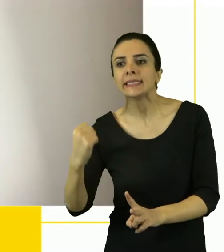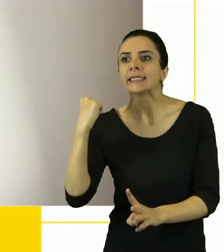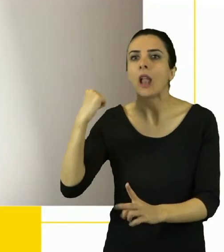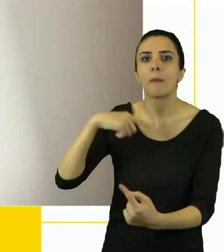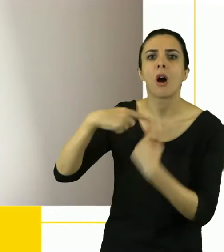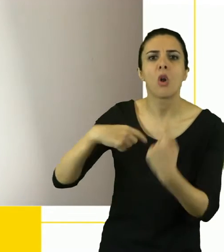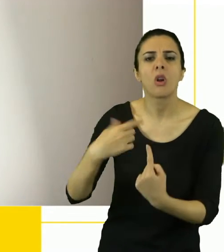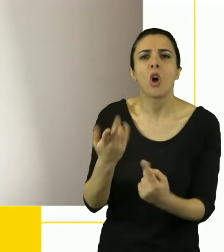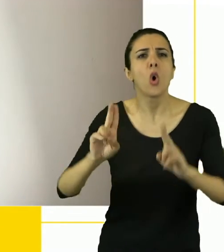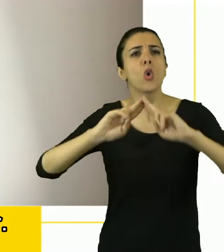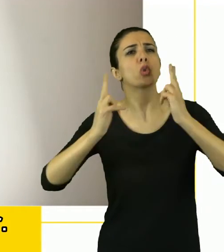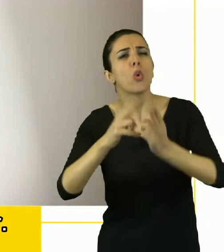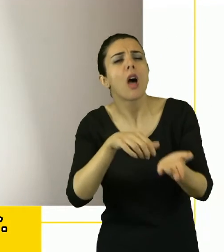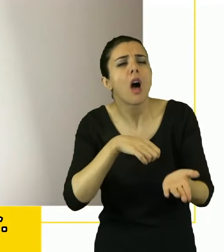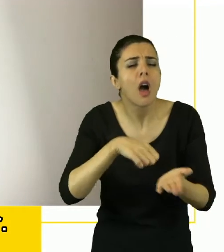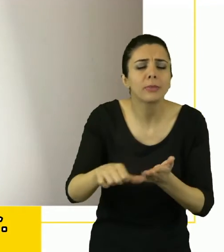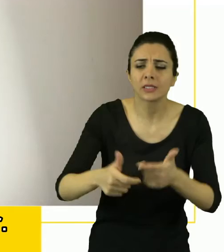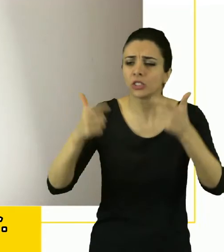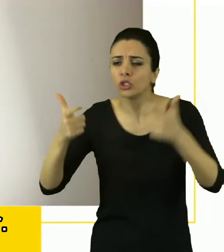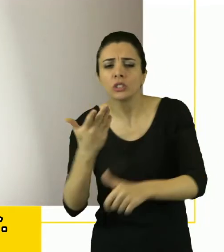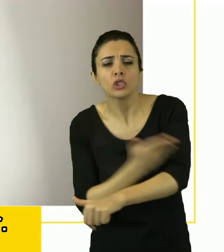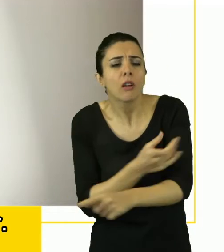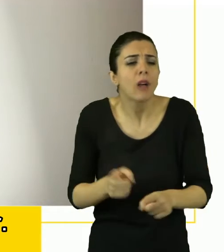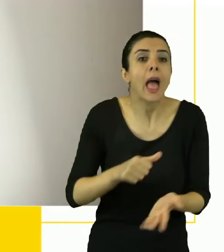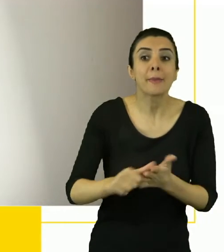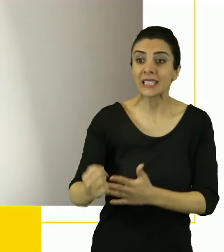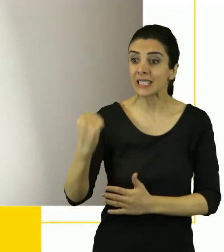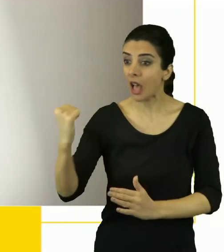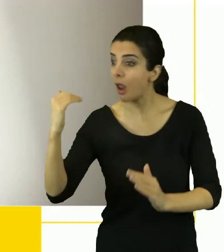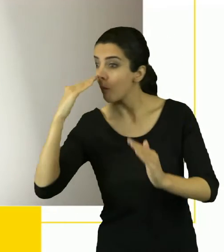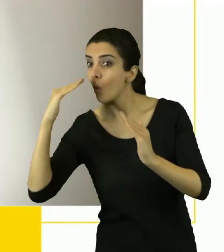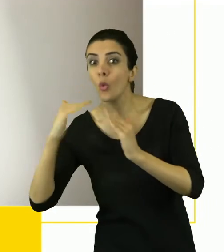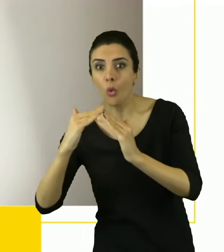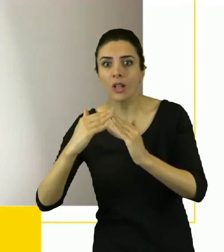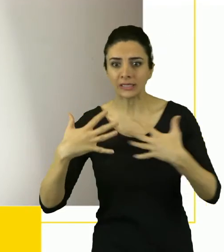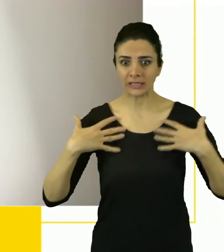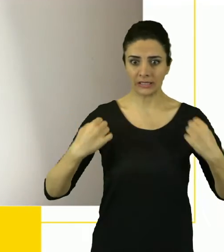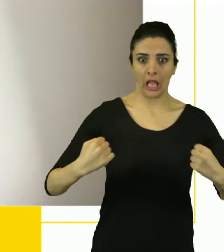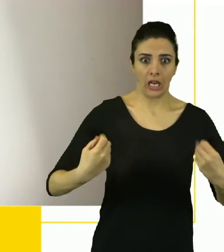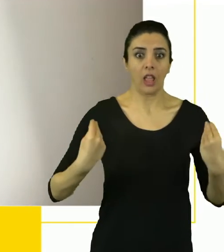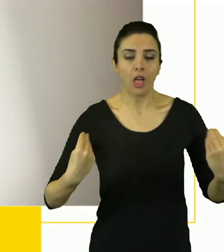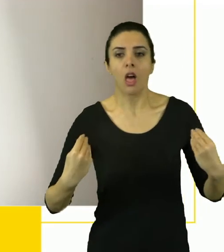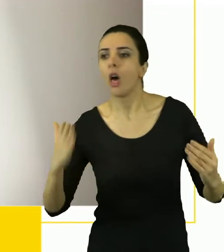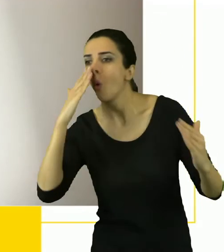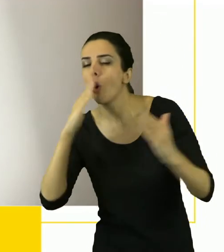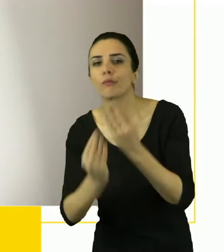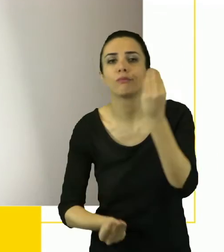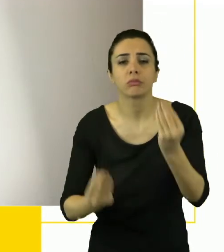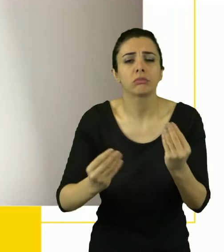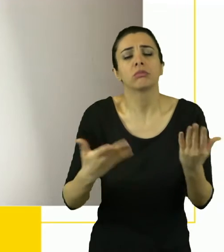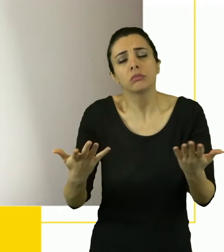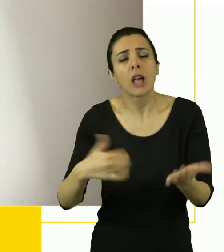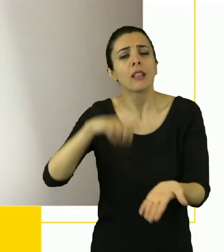sağlamlara göre düzenlenmiştir. Kentler sağlamlara göre düzenlenmiştir. Dolayısıyla her alanda, yani medyada, eğitimde, ders